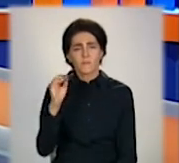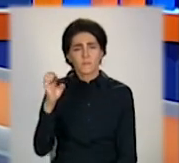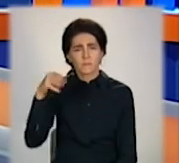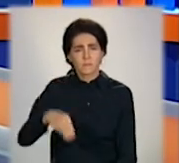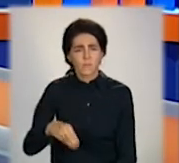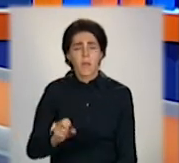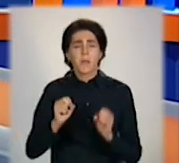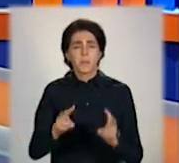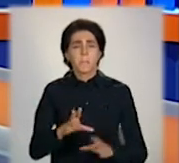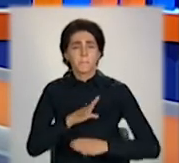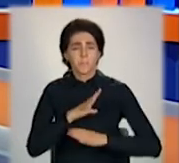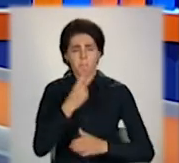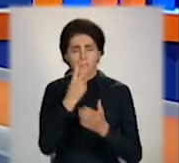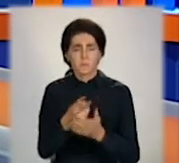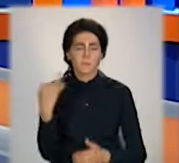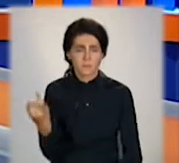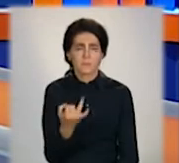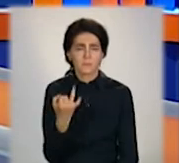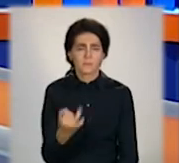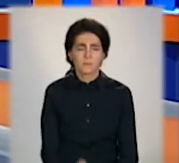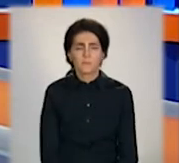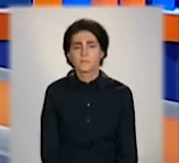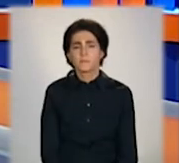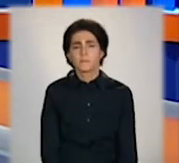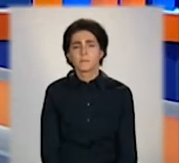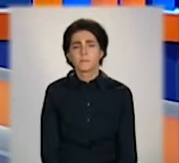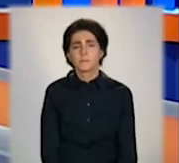Як це було у матеріалі Карини Телепіної.